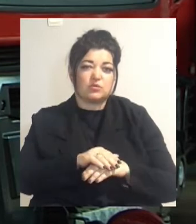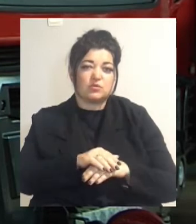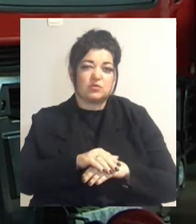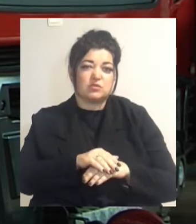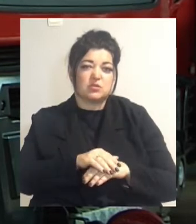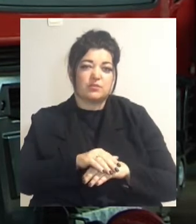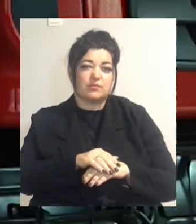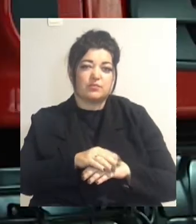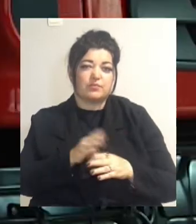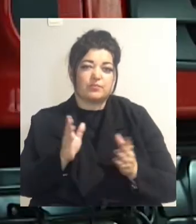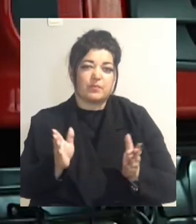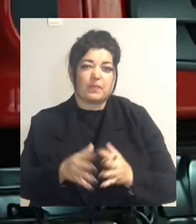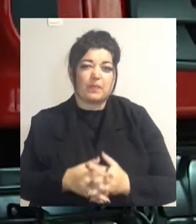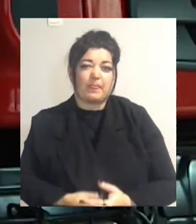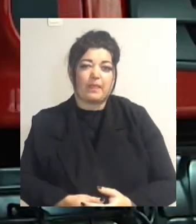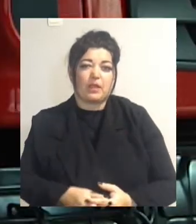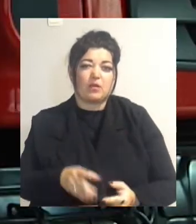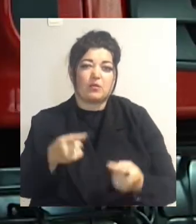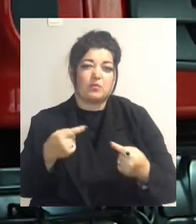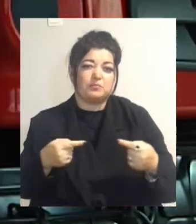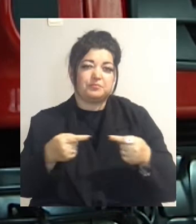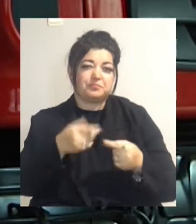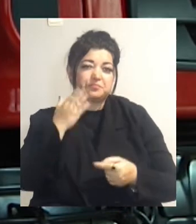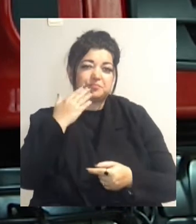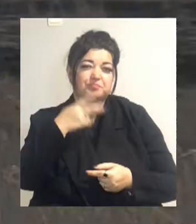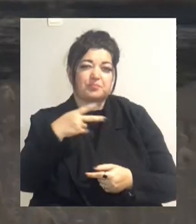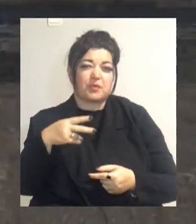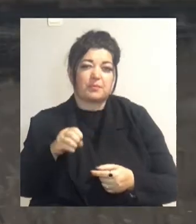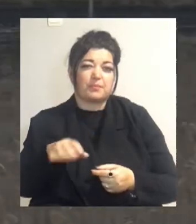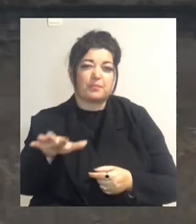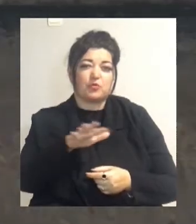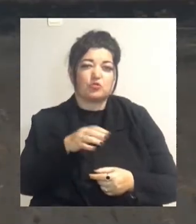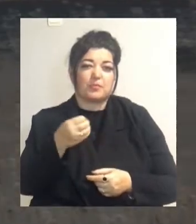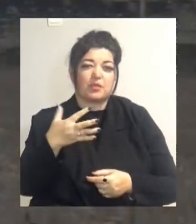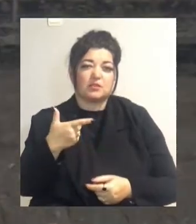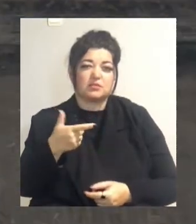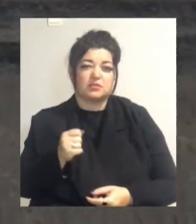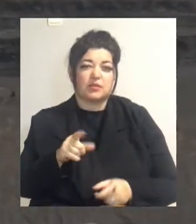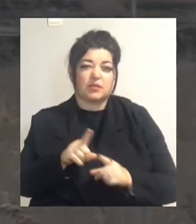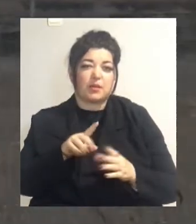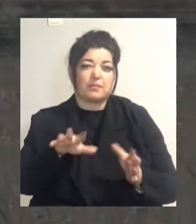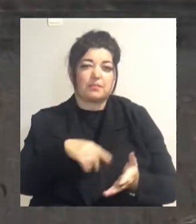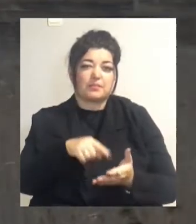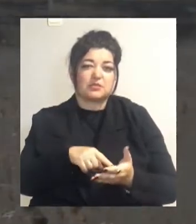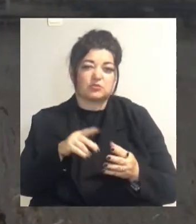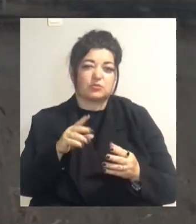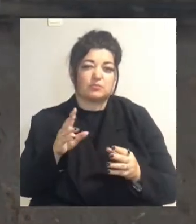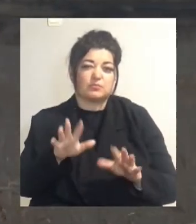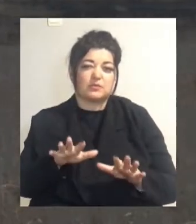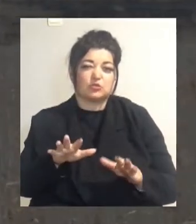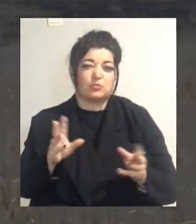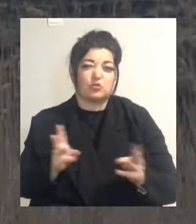чоловіка особового складу. Орієнтурована площа – 15 гектарів. Так місце пожежі виглядало обо 12.30.